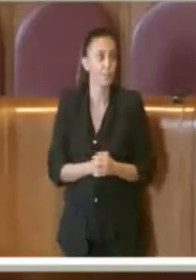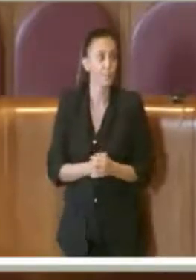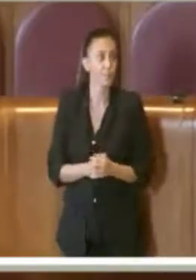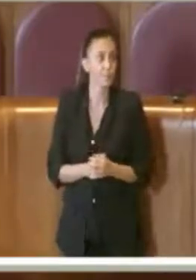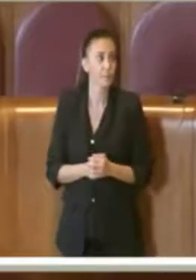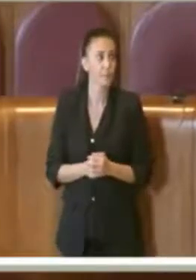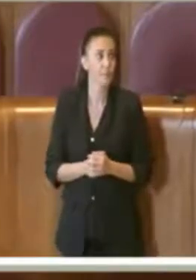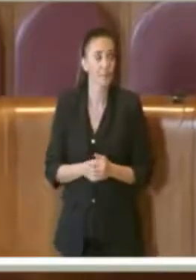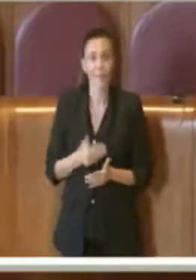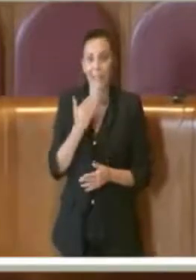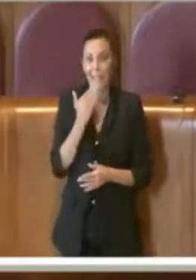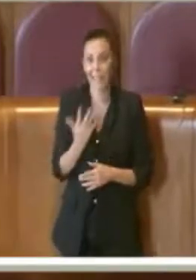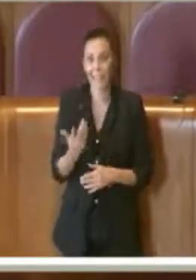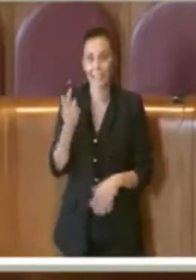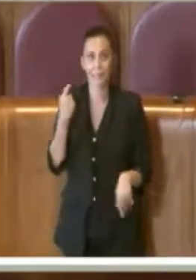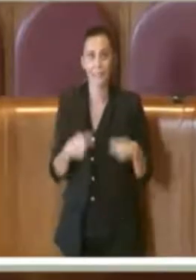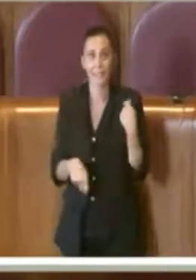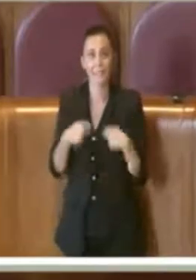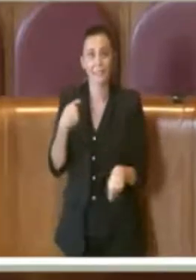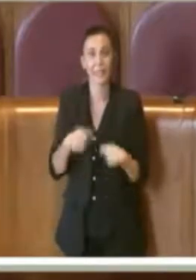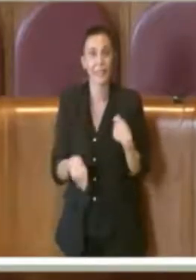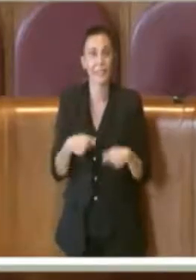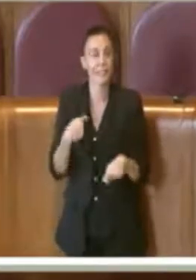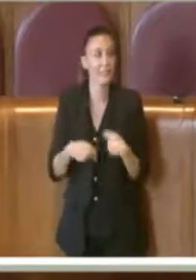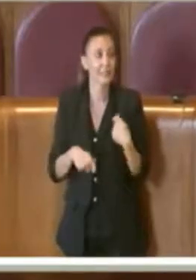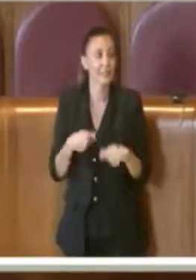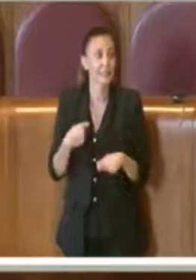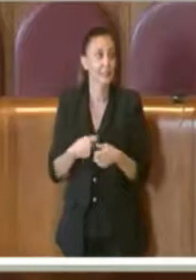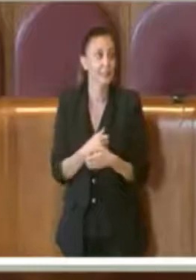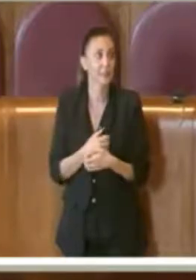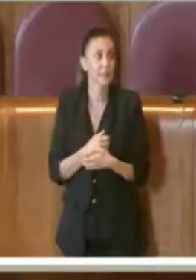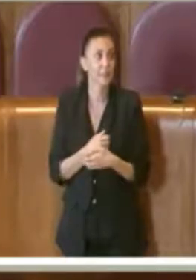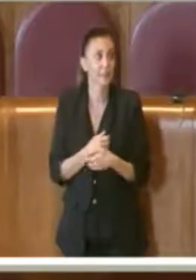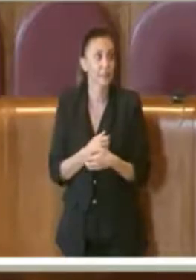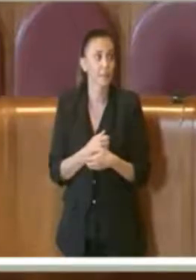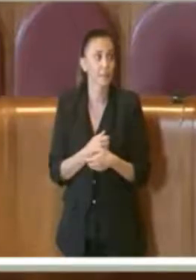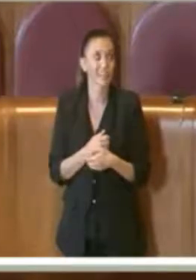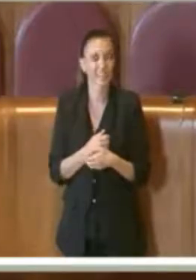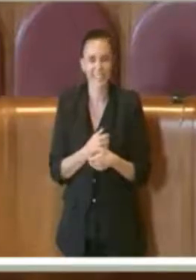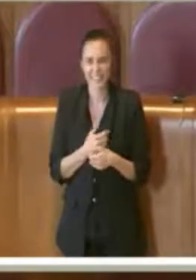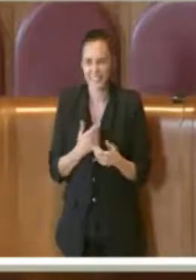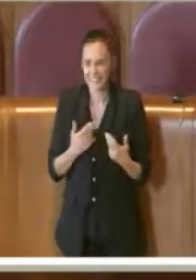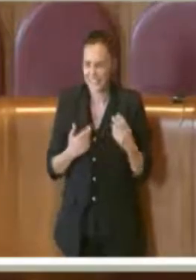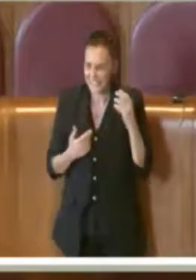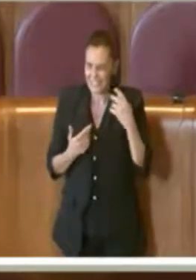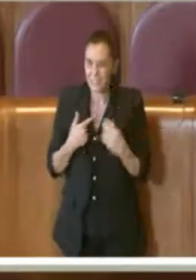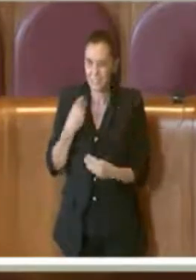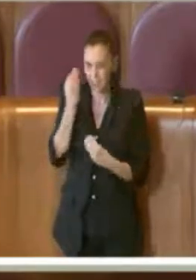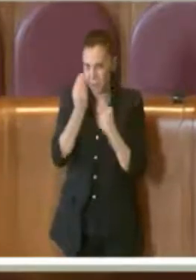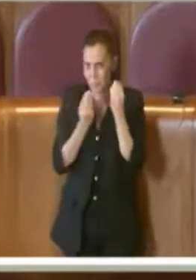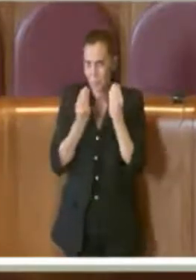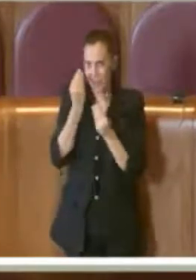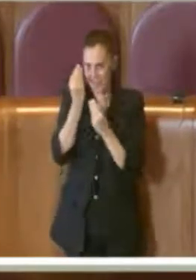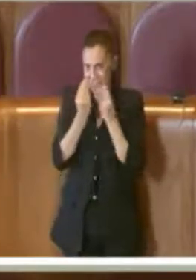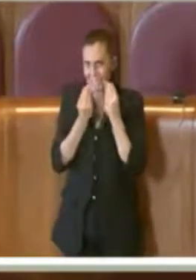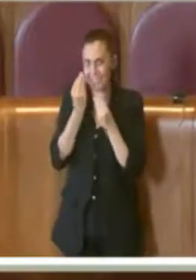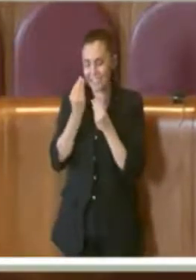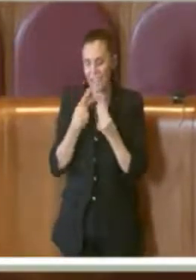Grazie Presidente. Ritenevo opportuno